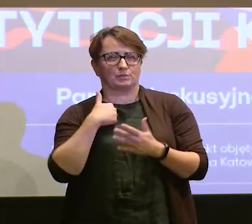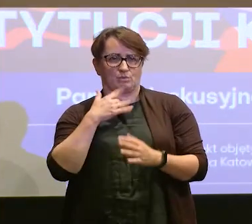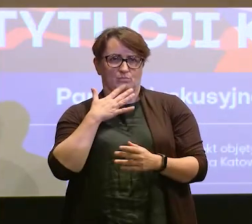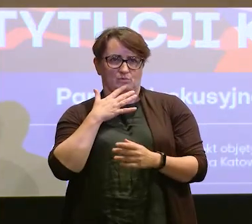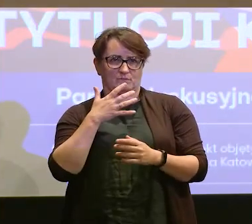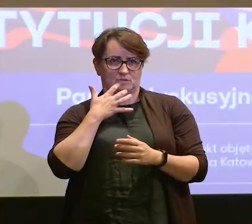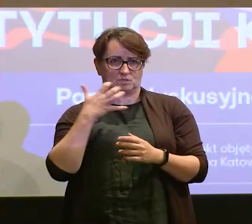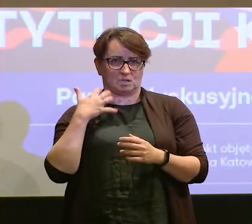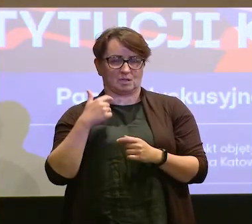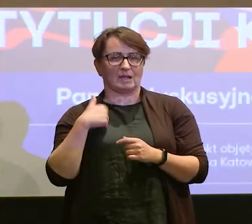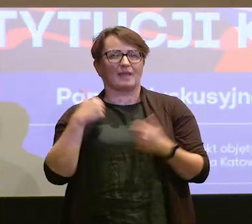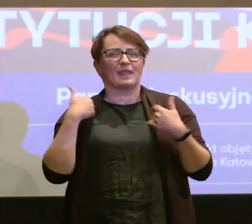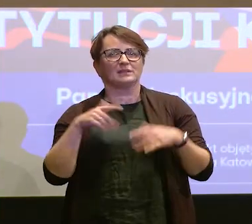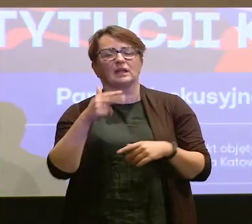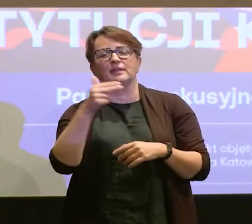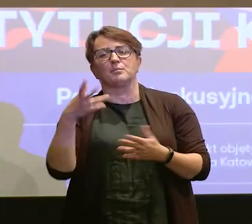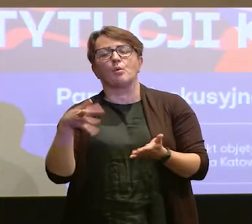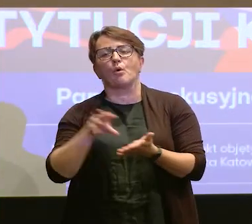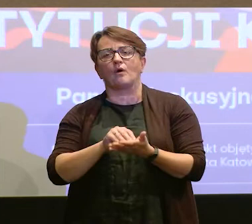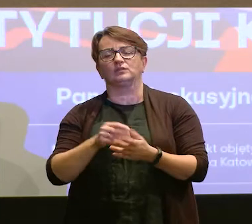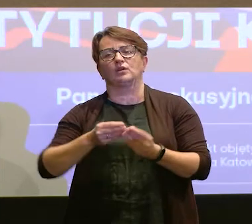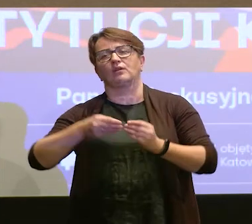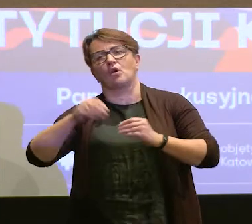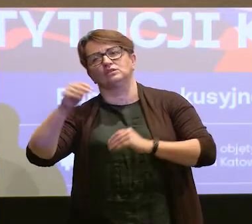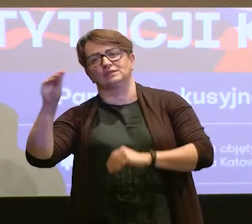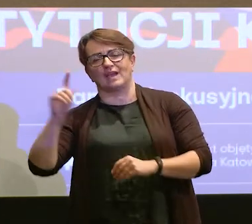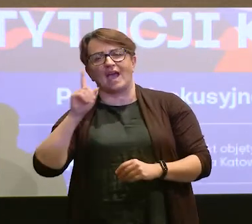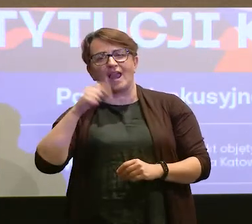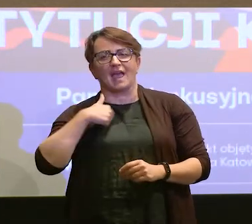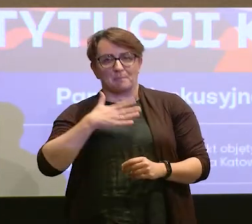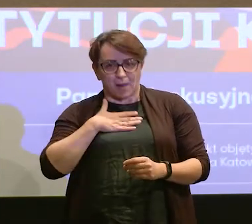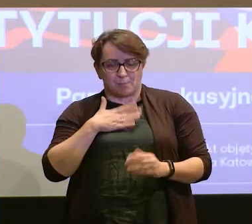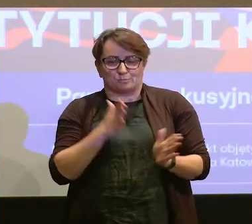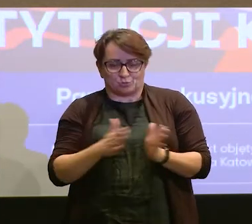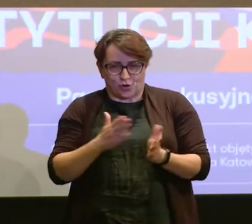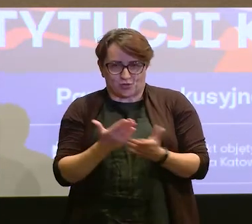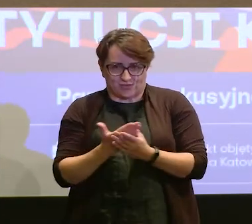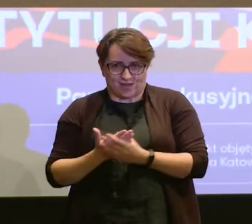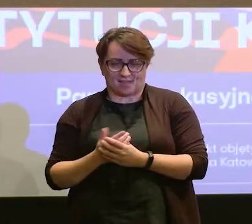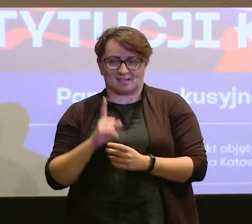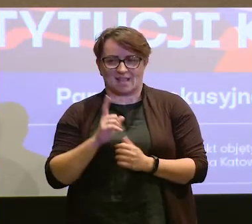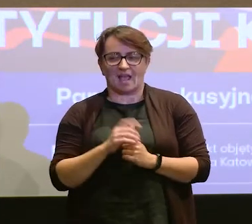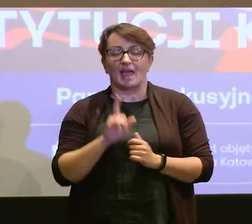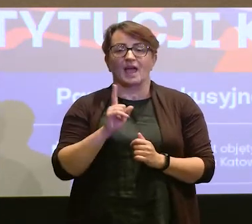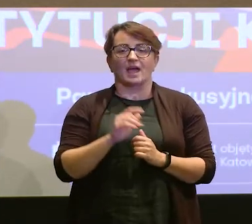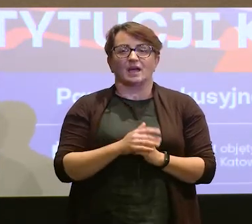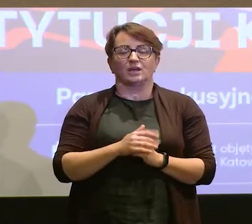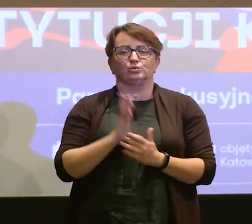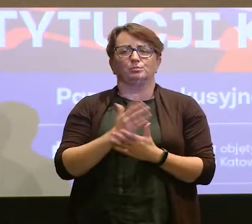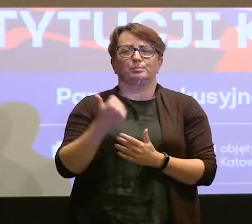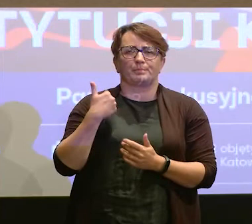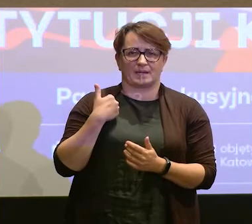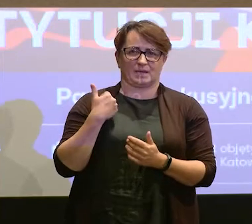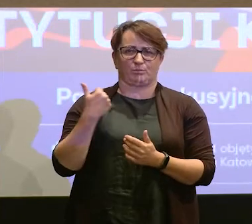Nie chciałem tych tematów rozwijać, chociaż sobie je przygotowałem, ale ponieważ już były,